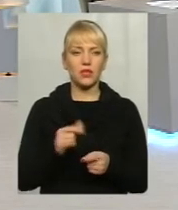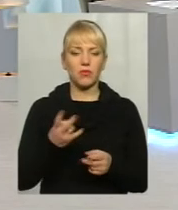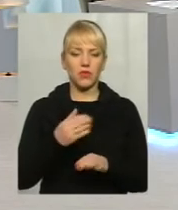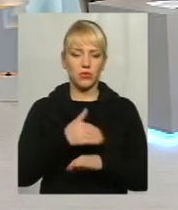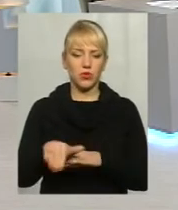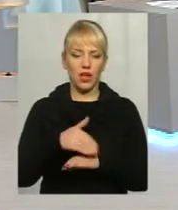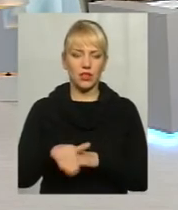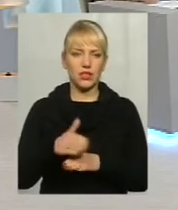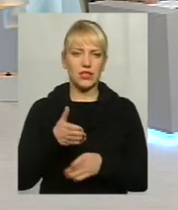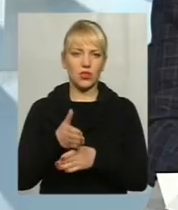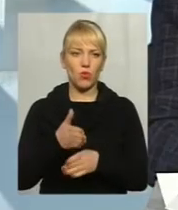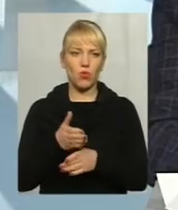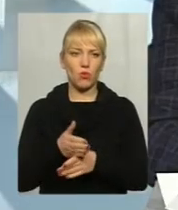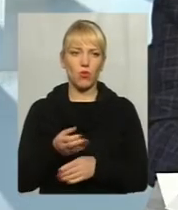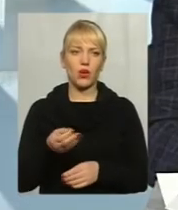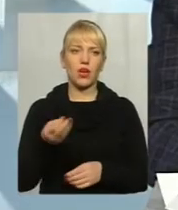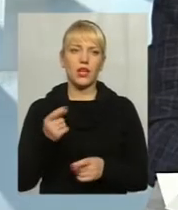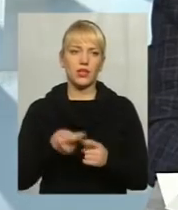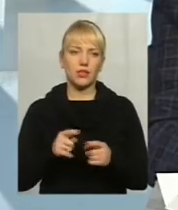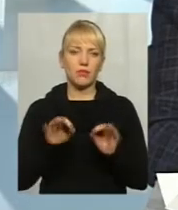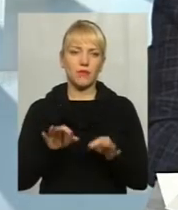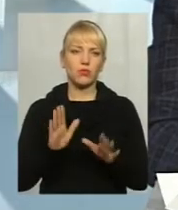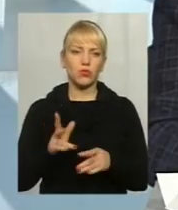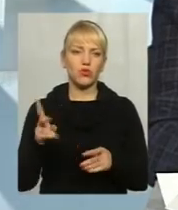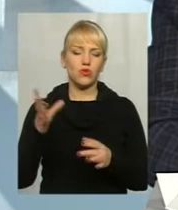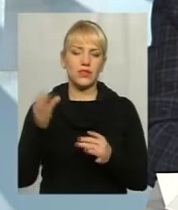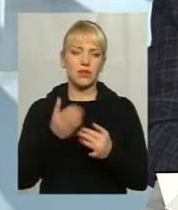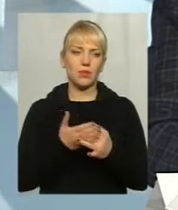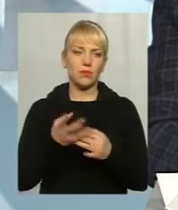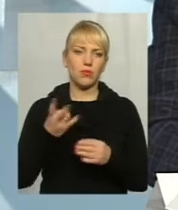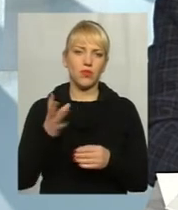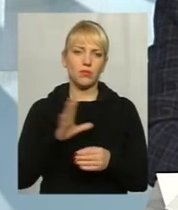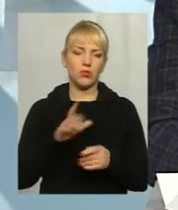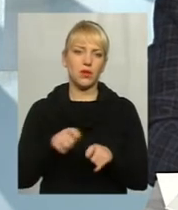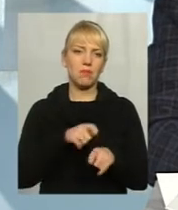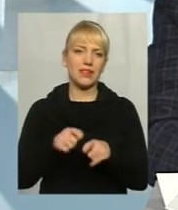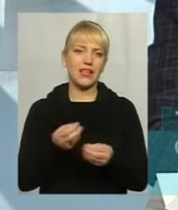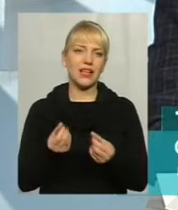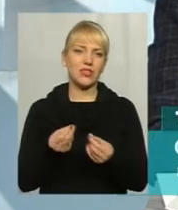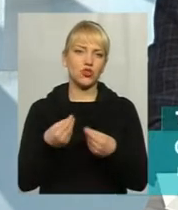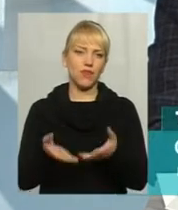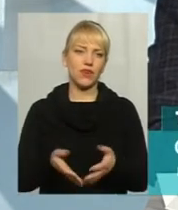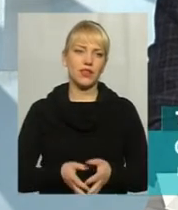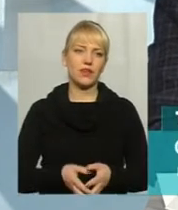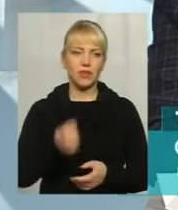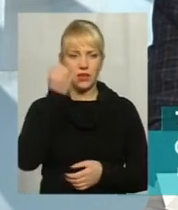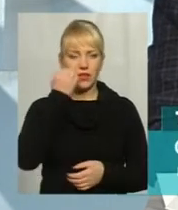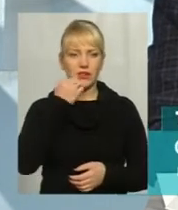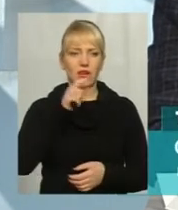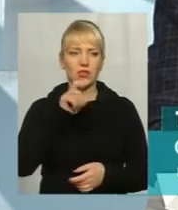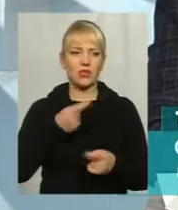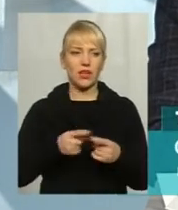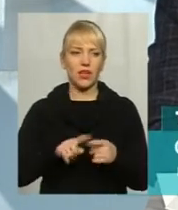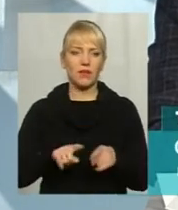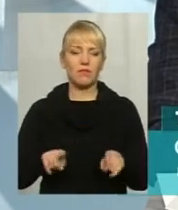допомога або адресна дотація. І це правильно буде, що всі пільги мають бути монетизовані. Цілком підтримують даного глядача і дякую їм за таке піднятое